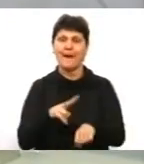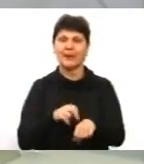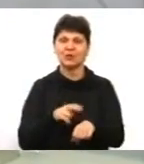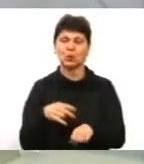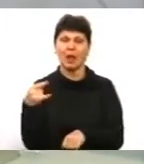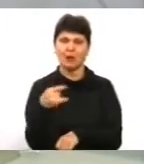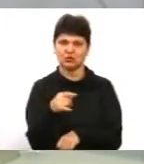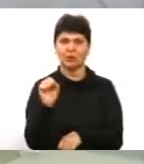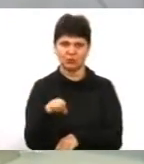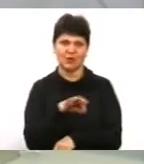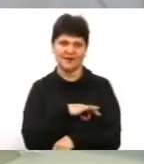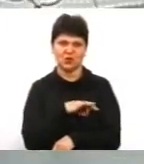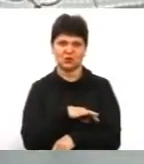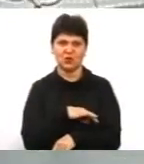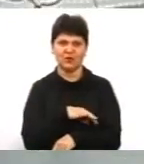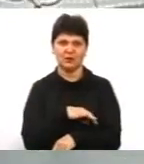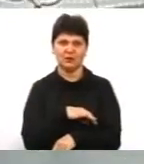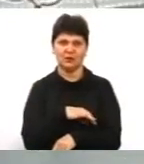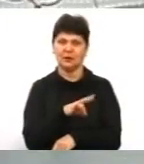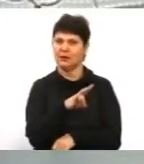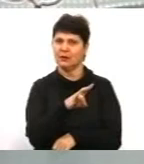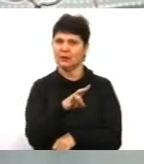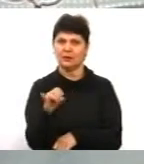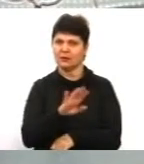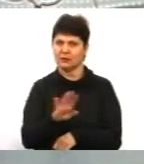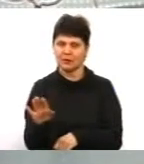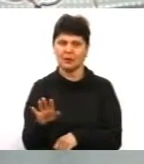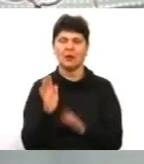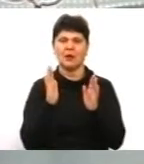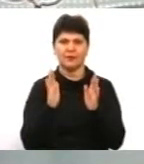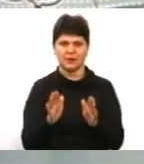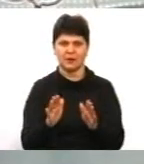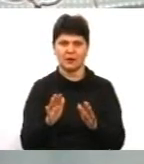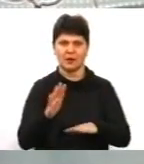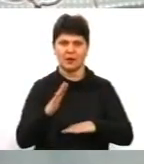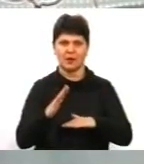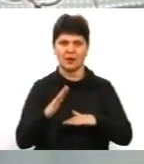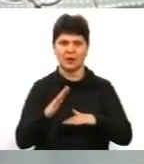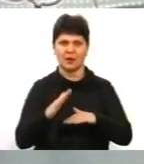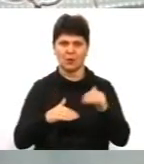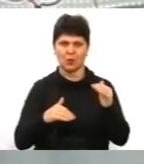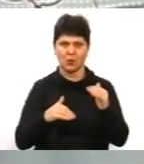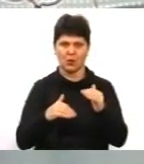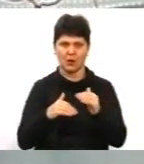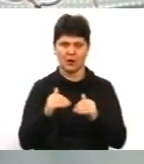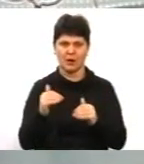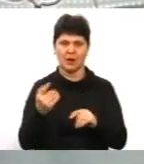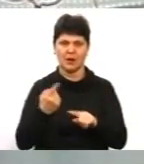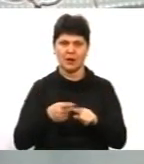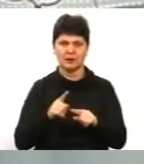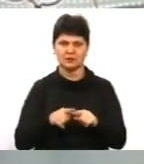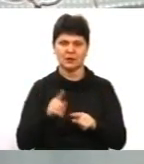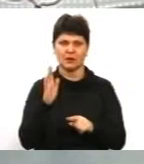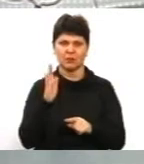може використовуватися? Чи лише, як бачили з руки інспектора? Ні, тільки з руки. Це одним із буде